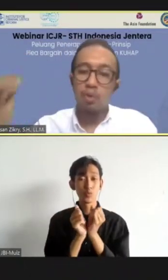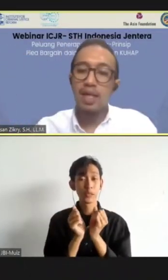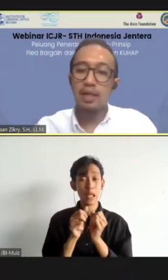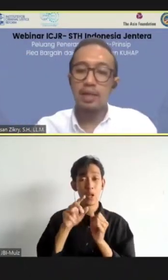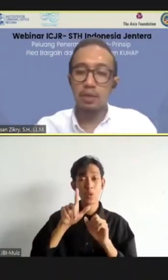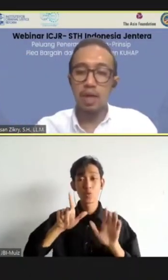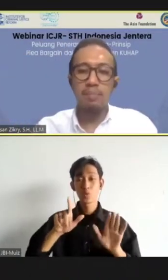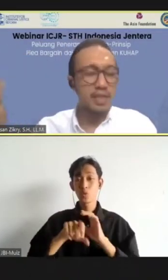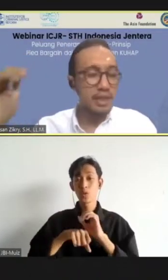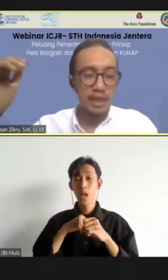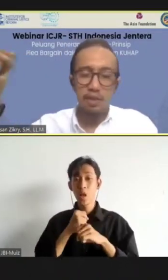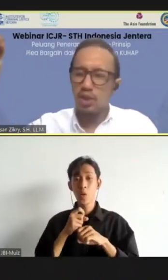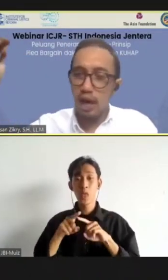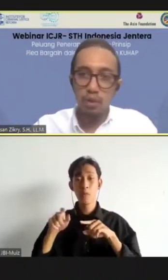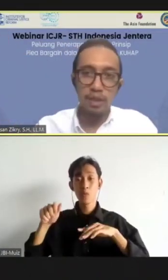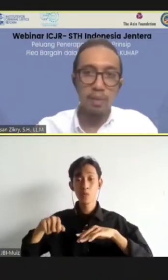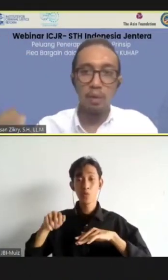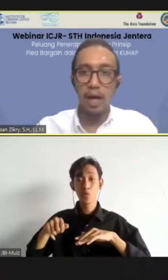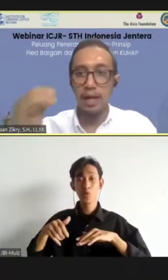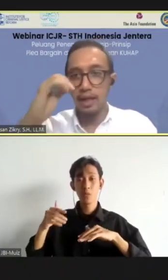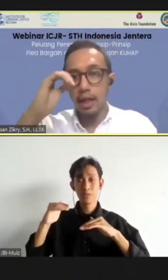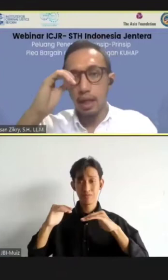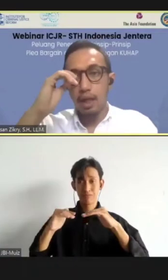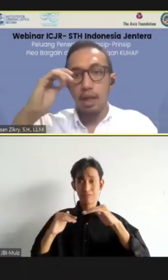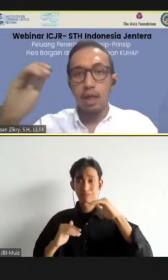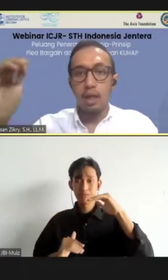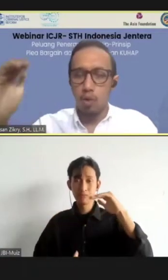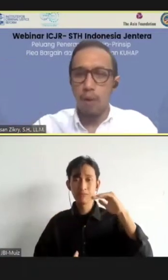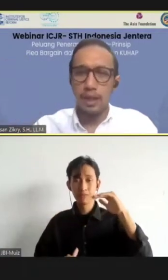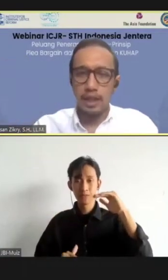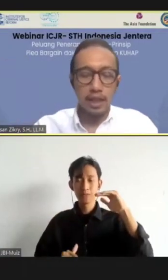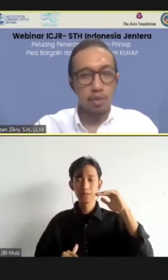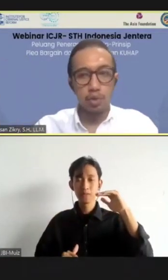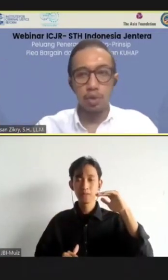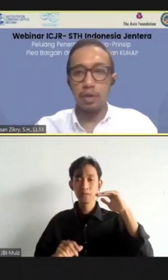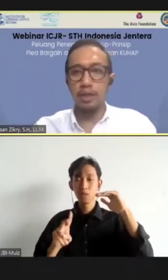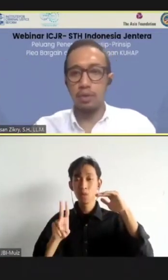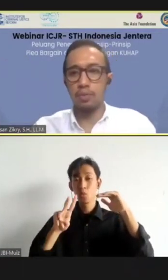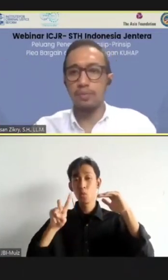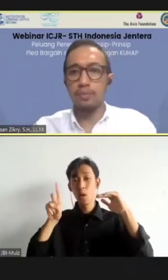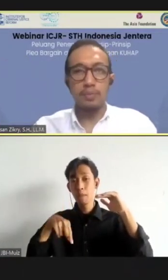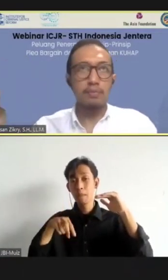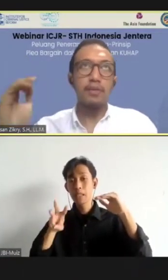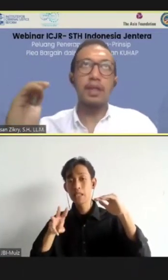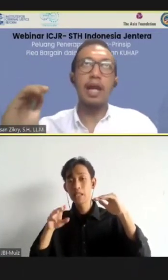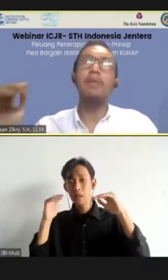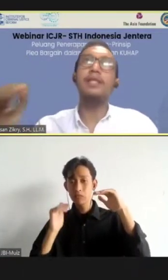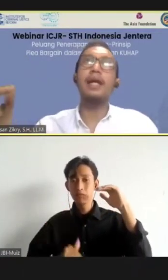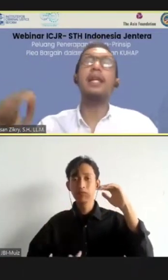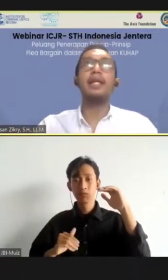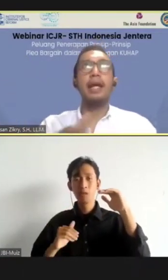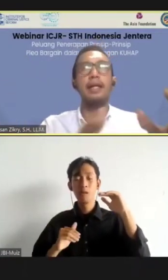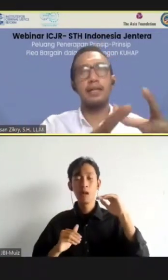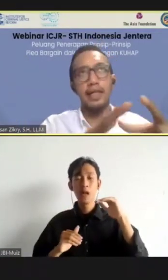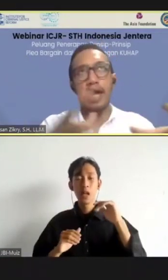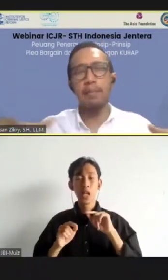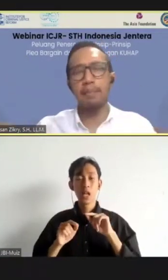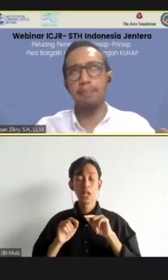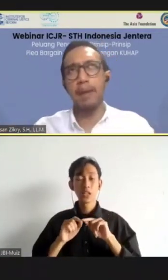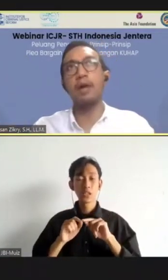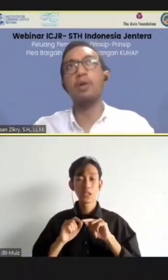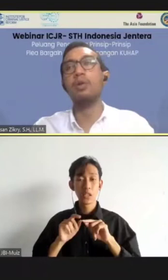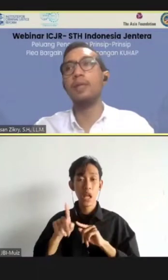ini, hukuman yang dijatuhkan bisa jadi itu jauh di bawah dari 2 per 3 dari 7 tahun itu. Kalau misalnya dengan